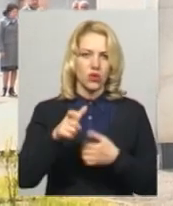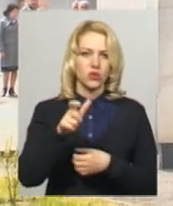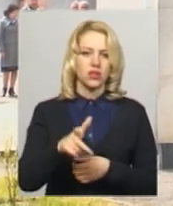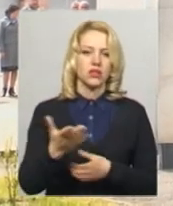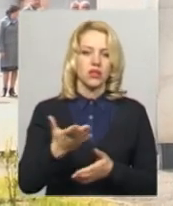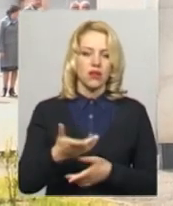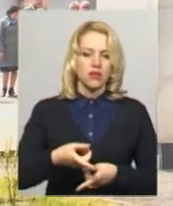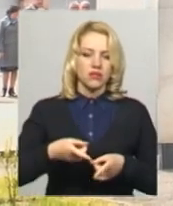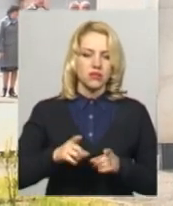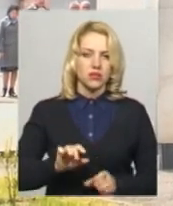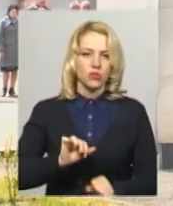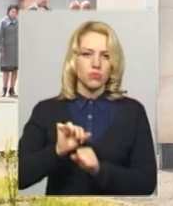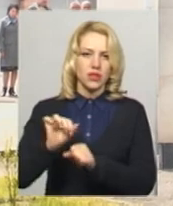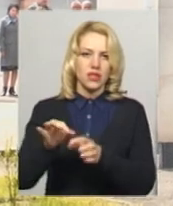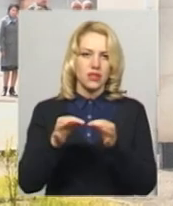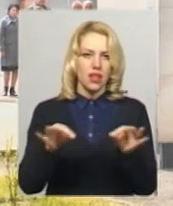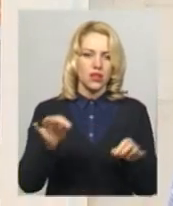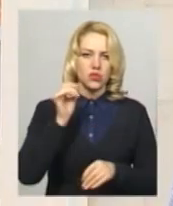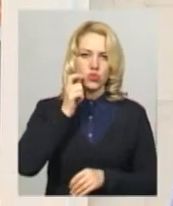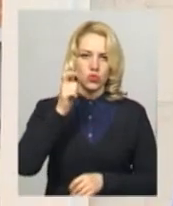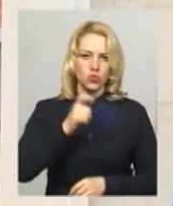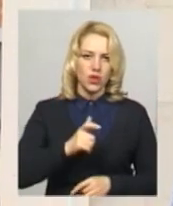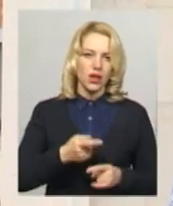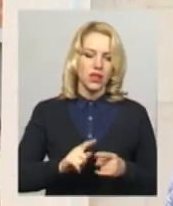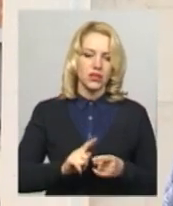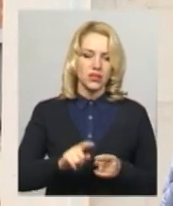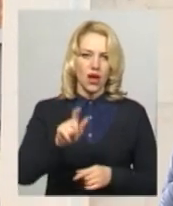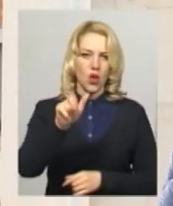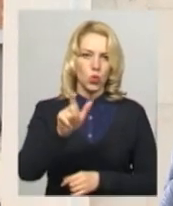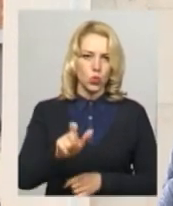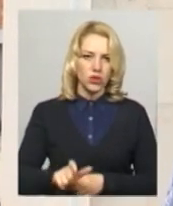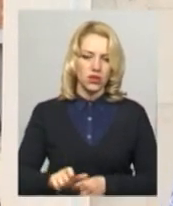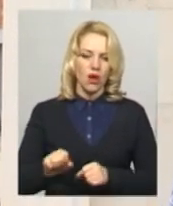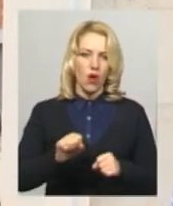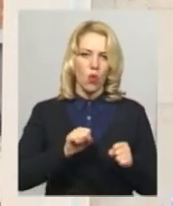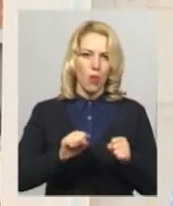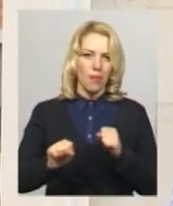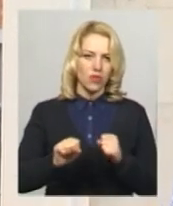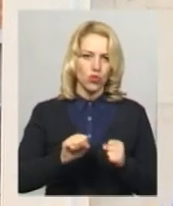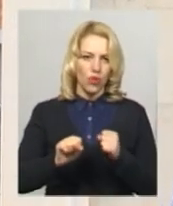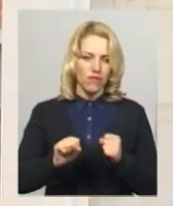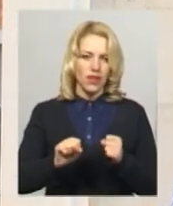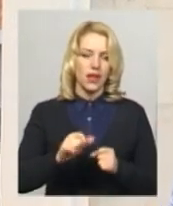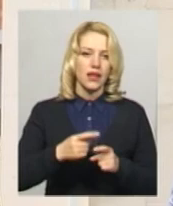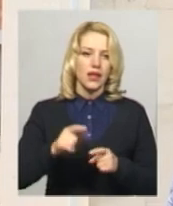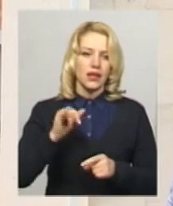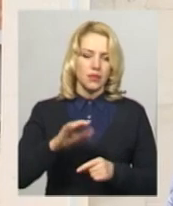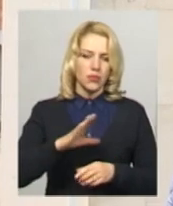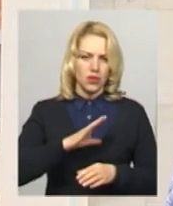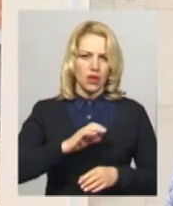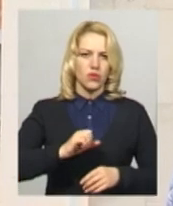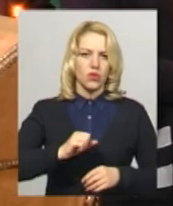яка дійсно відстоювала і виборувала незалежність України. Безпосередньо ця людина командувала підрозділом, тобто була командиром